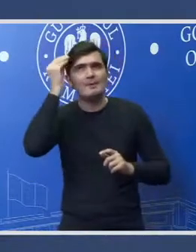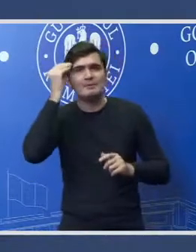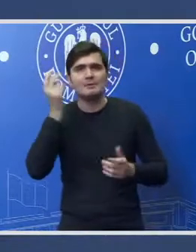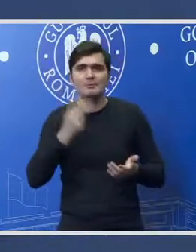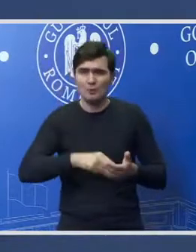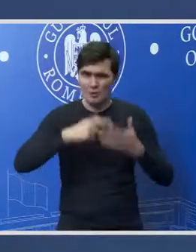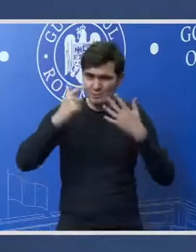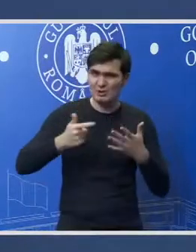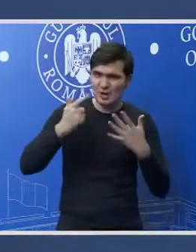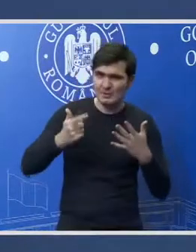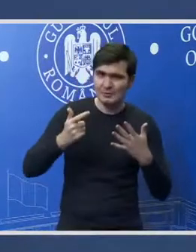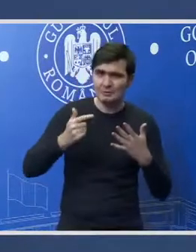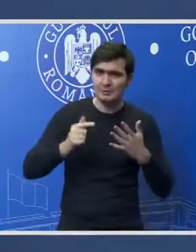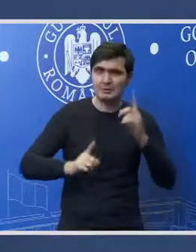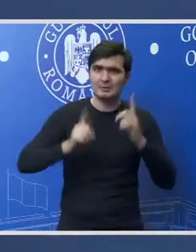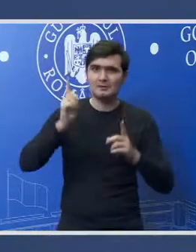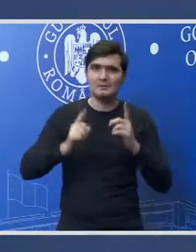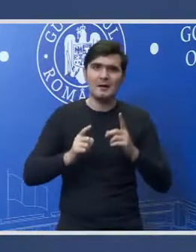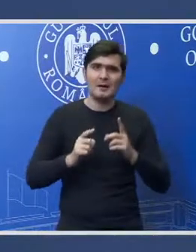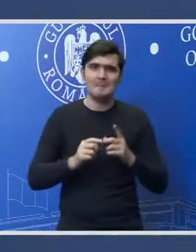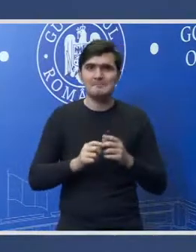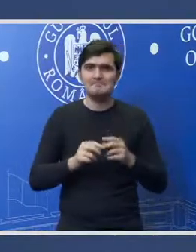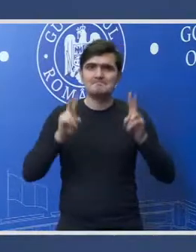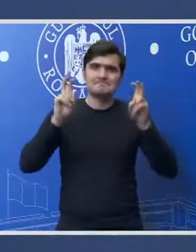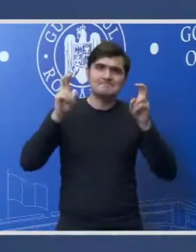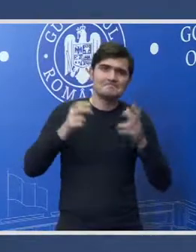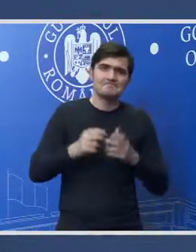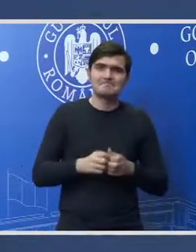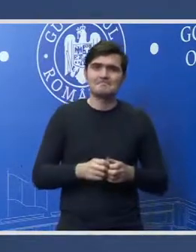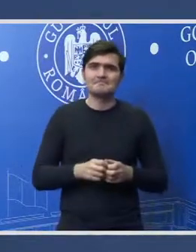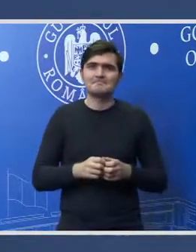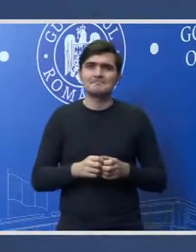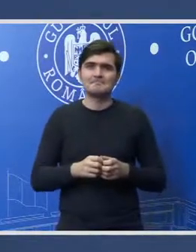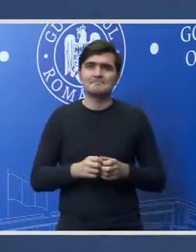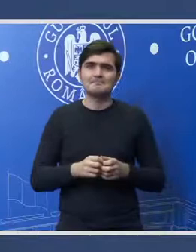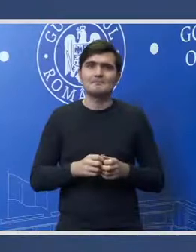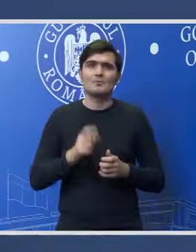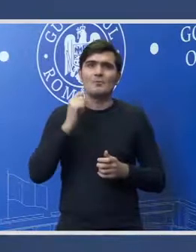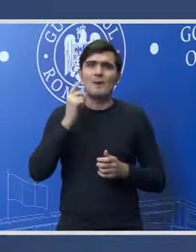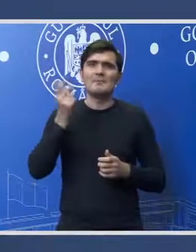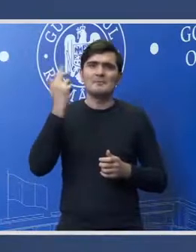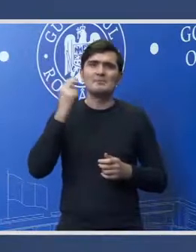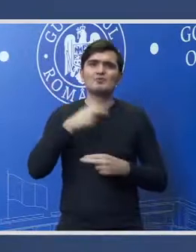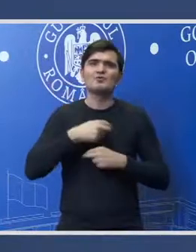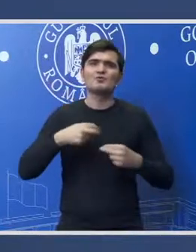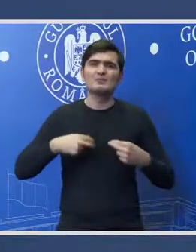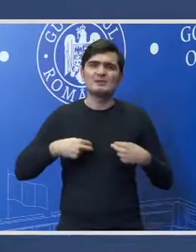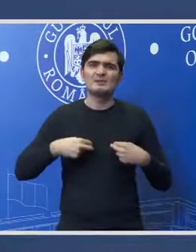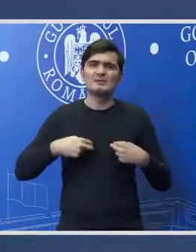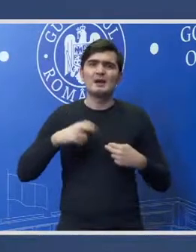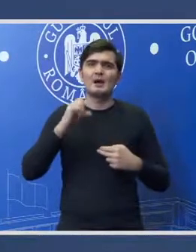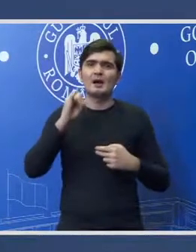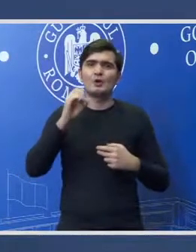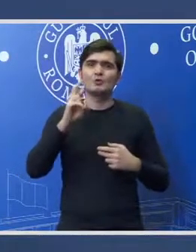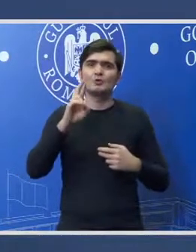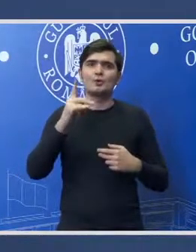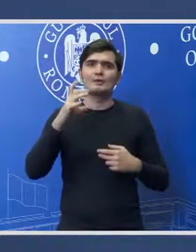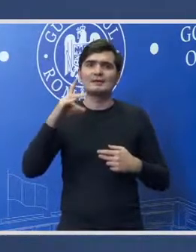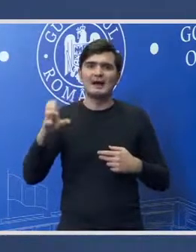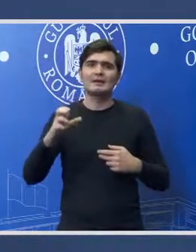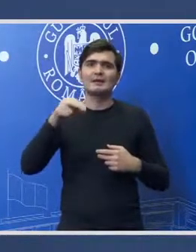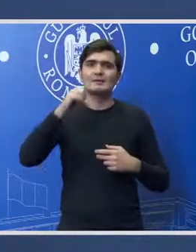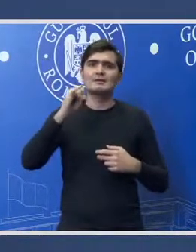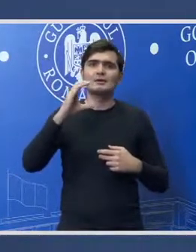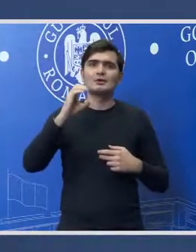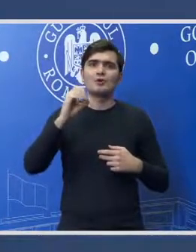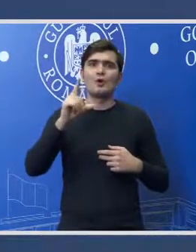câțiva corifei în ghilimele ai justiției din acea vreme și anume Florin Iordache Eugen Nicolice